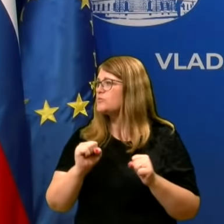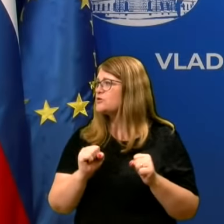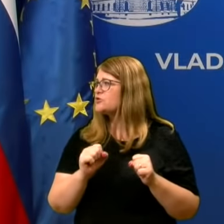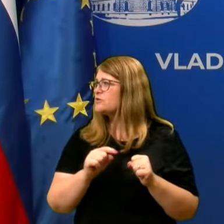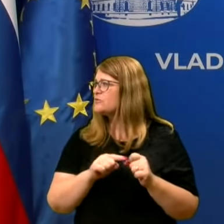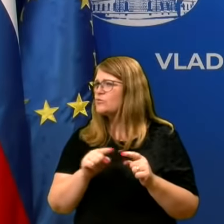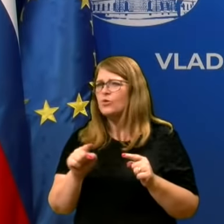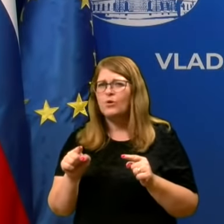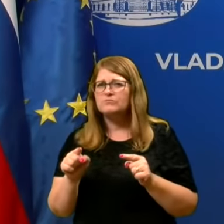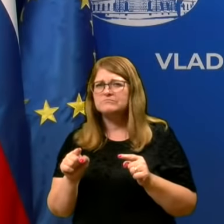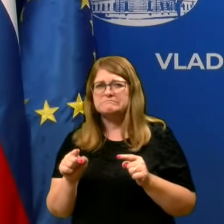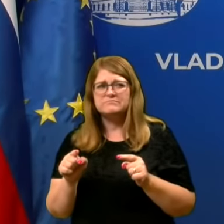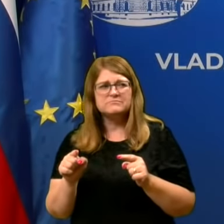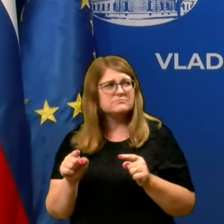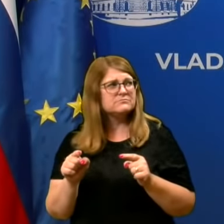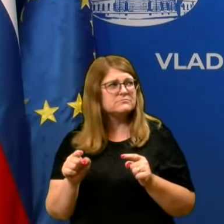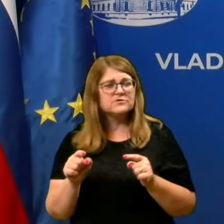vremenu?